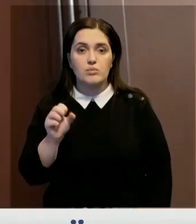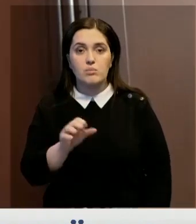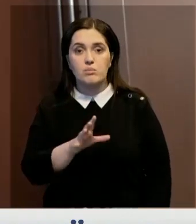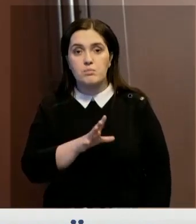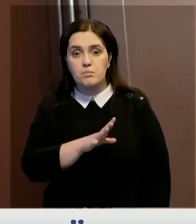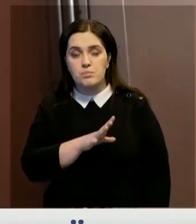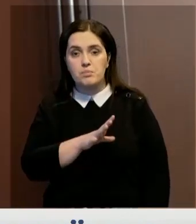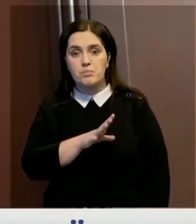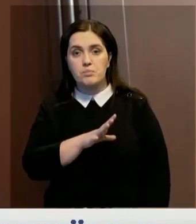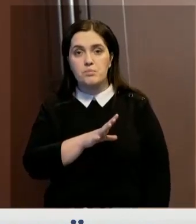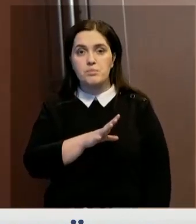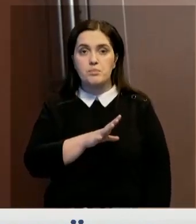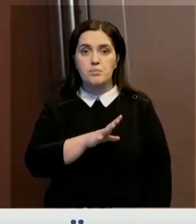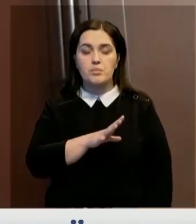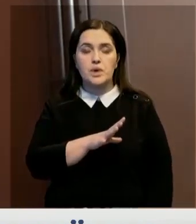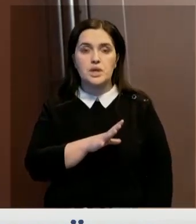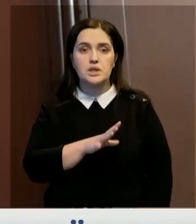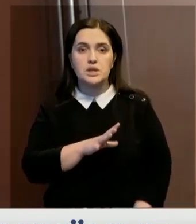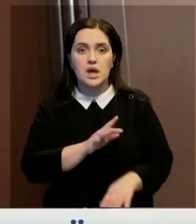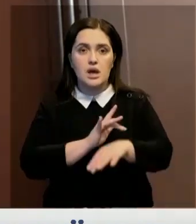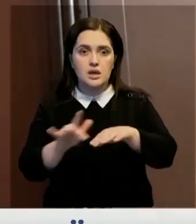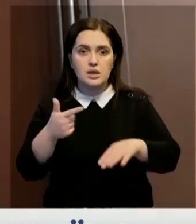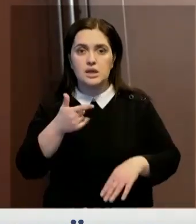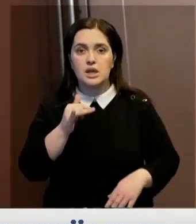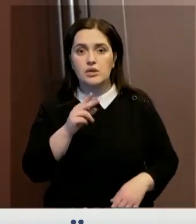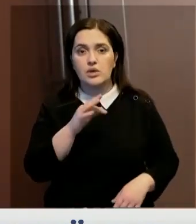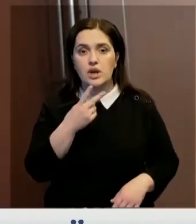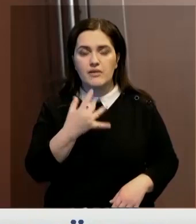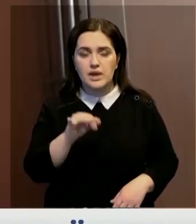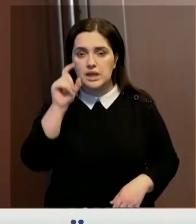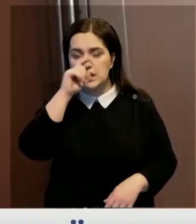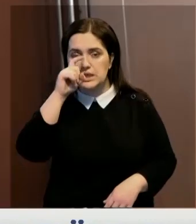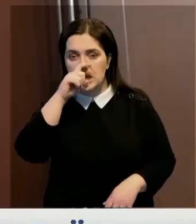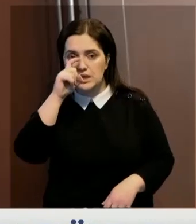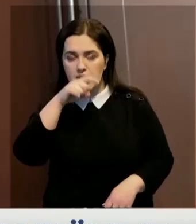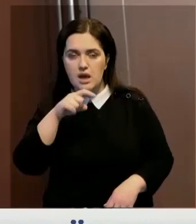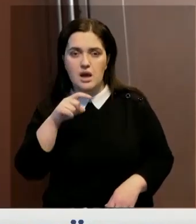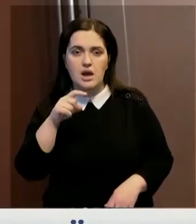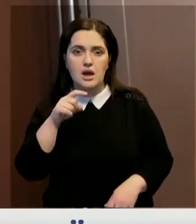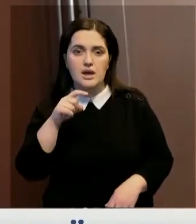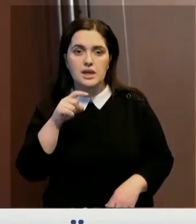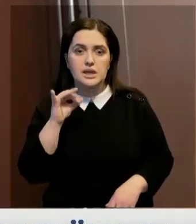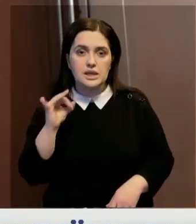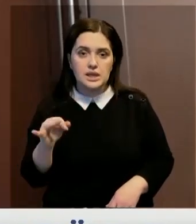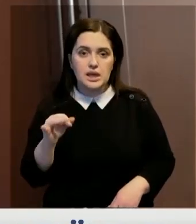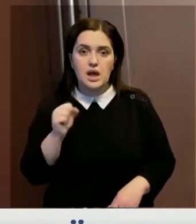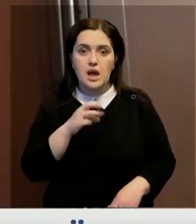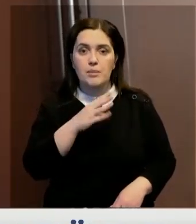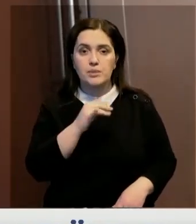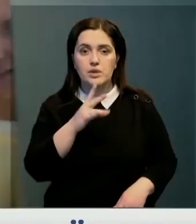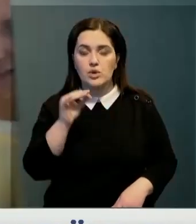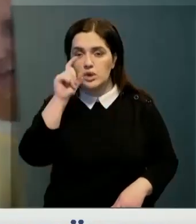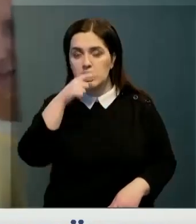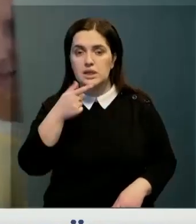абсолютно нейтрализован кликолевой кислотой, это маленькая коробоксильная кислота, и аминокислотой